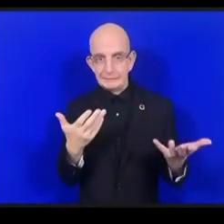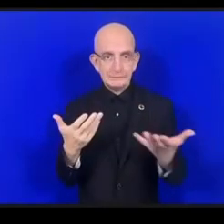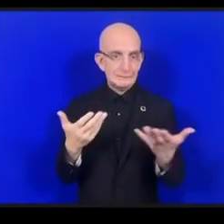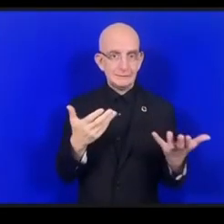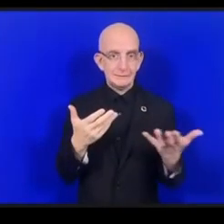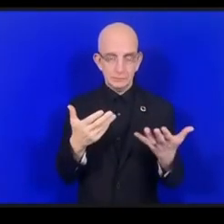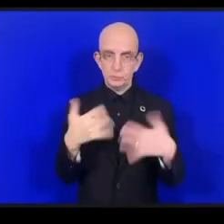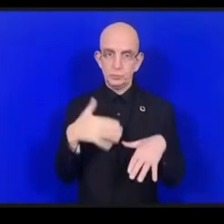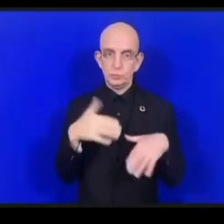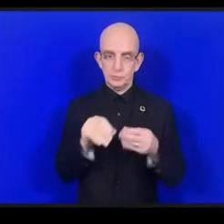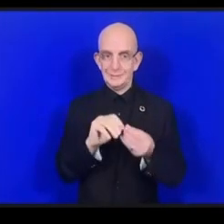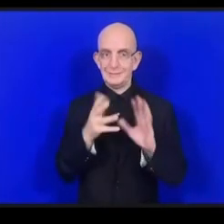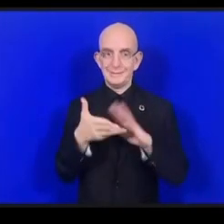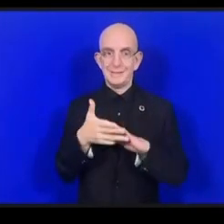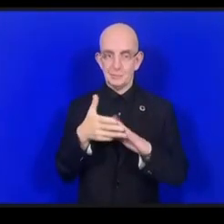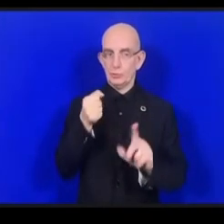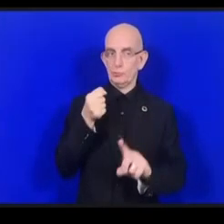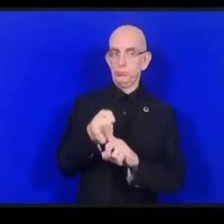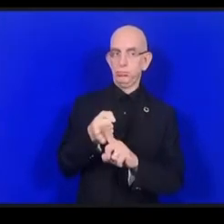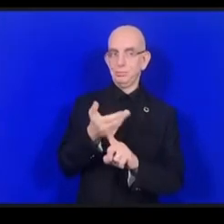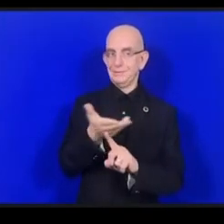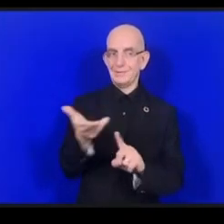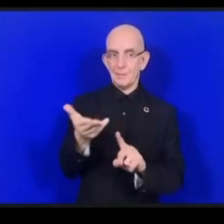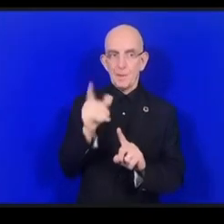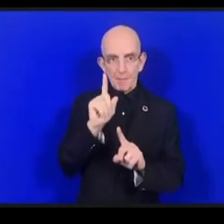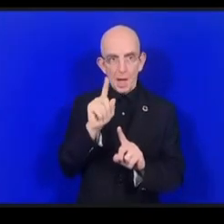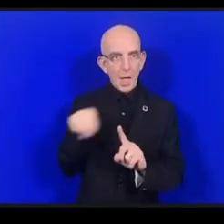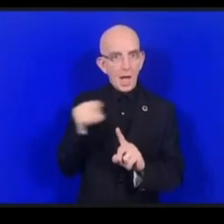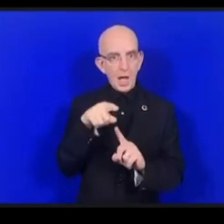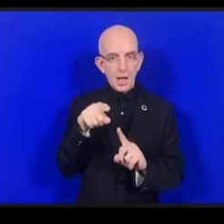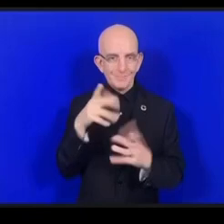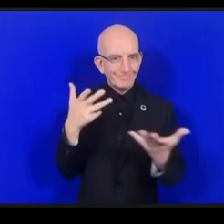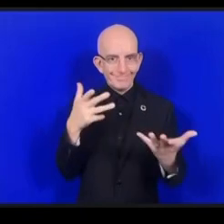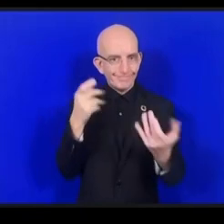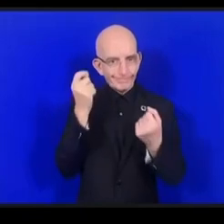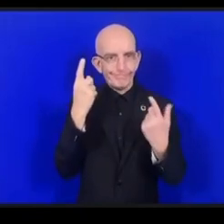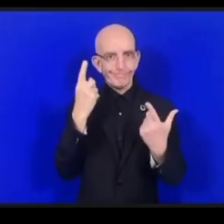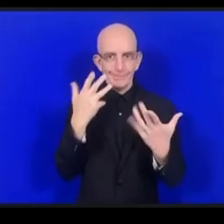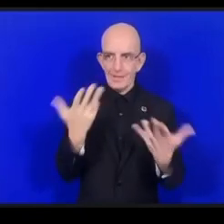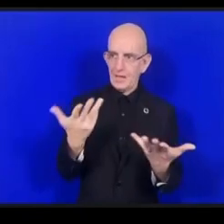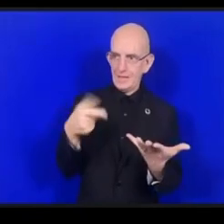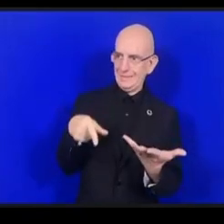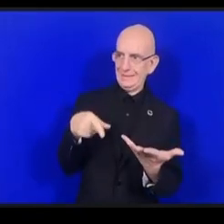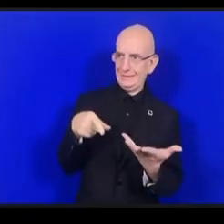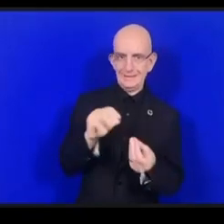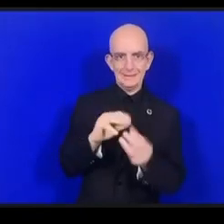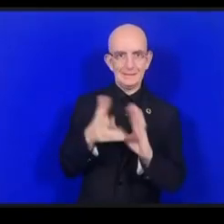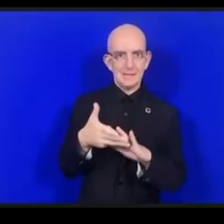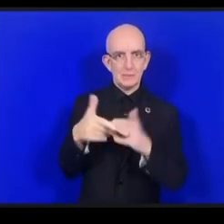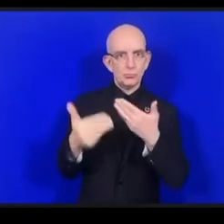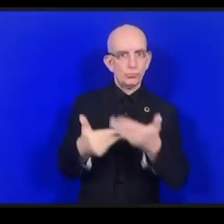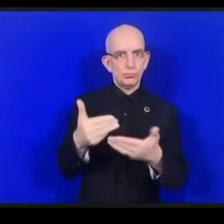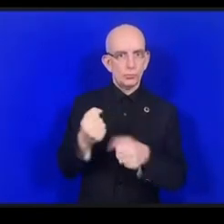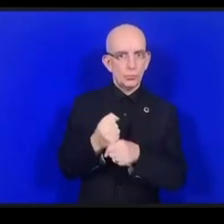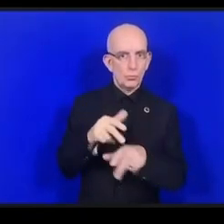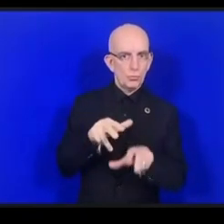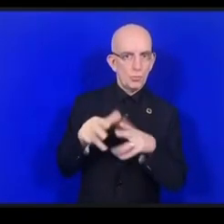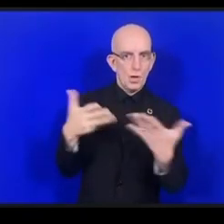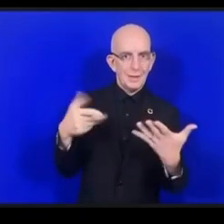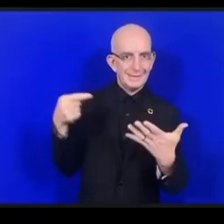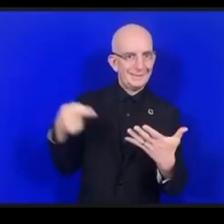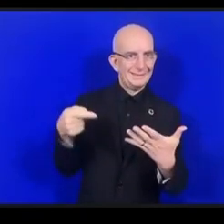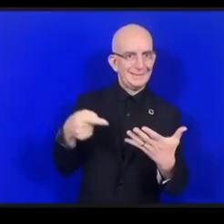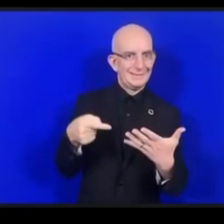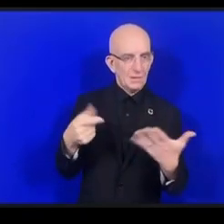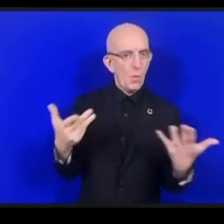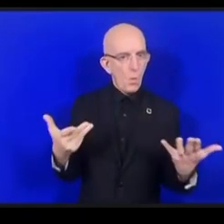تتعامل الشباب في الدول النامية لا يعرفون كيف تعمل الإنترنت